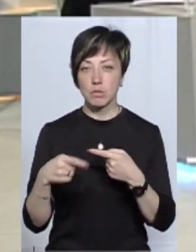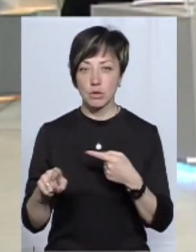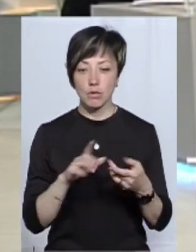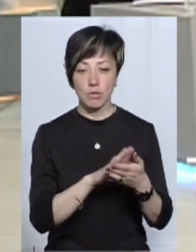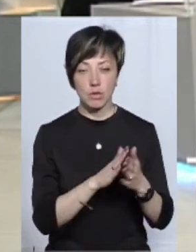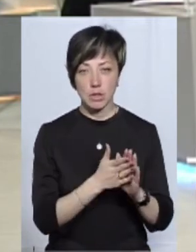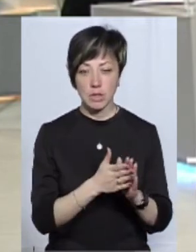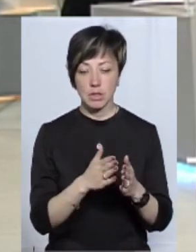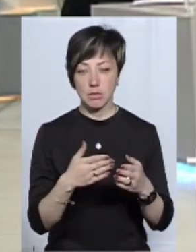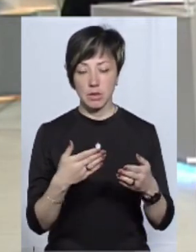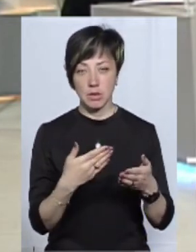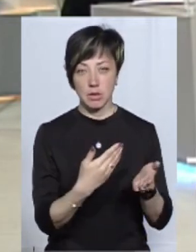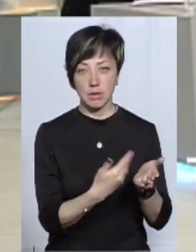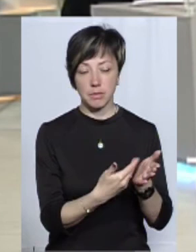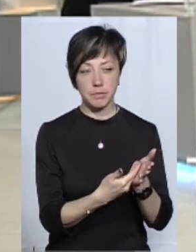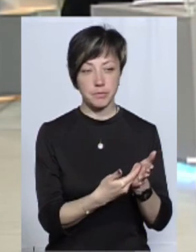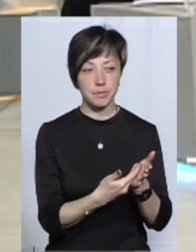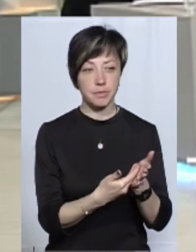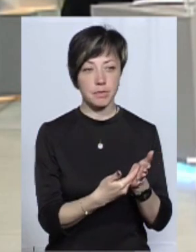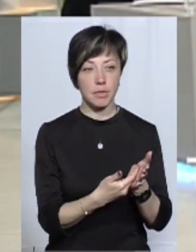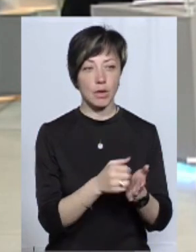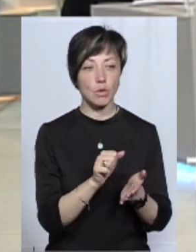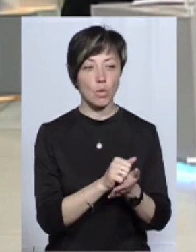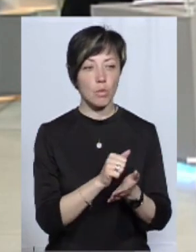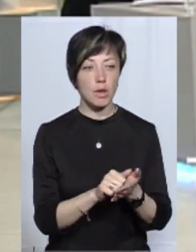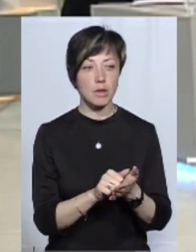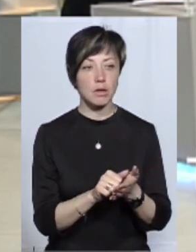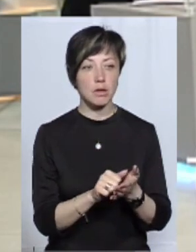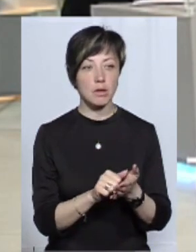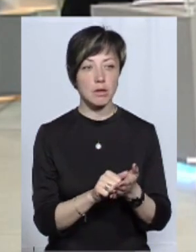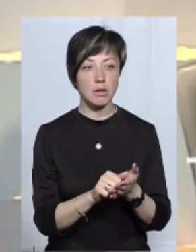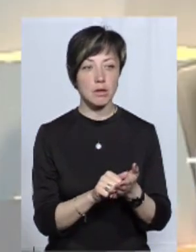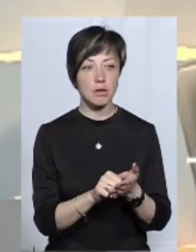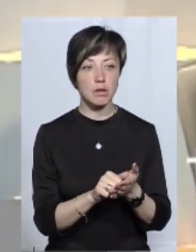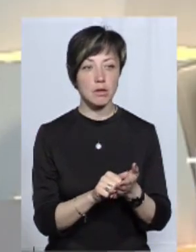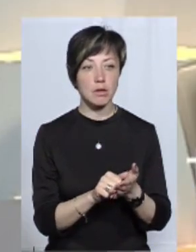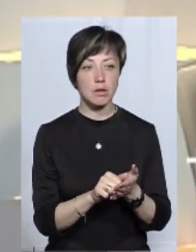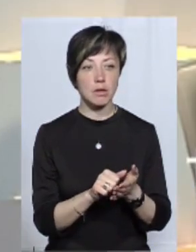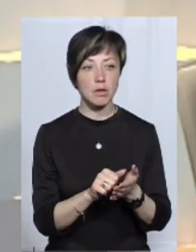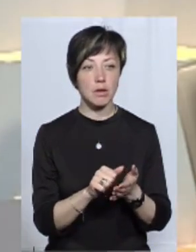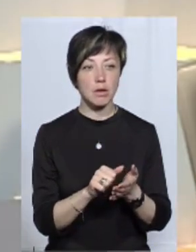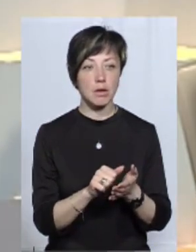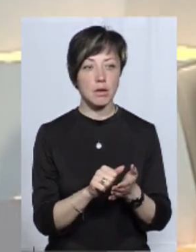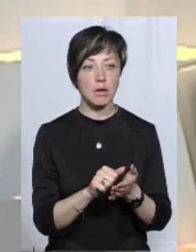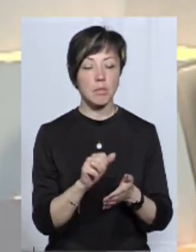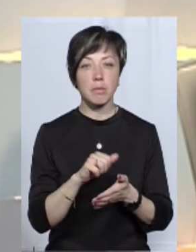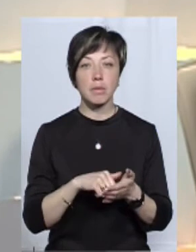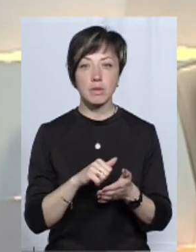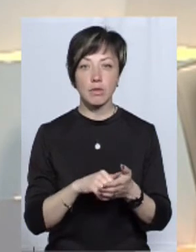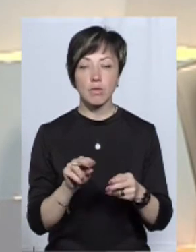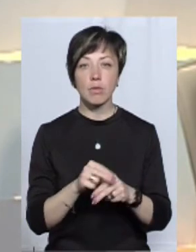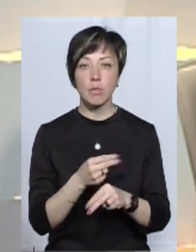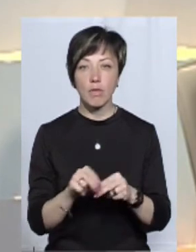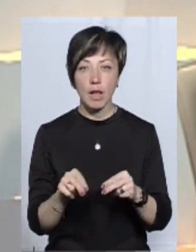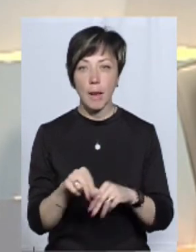мовити, так, тобто надані документи, мова йде про те, що спрацьовують ризики, і це призводить до коригування митної